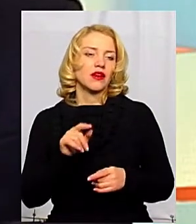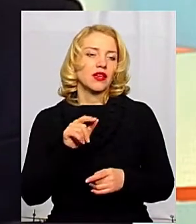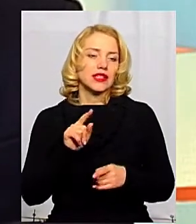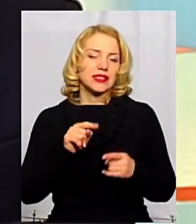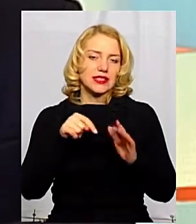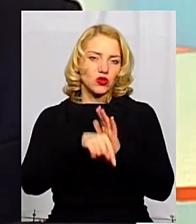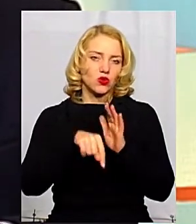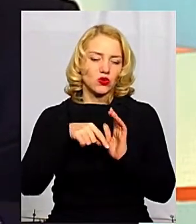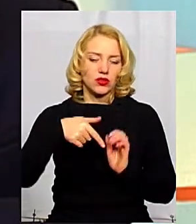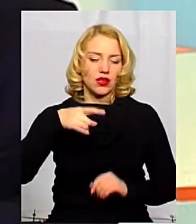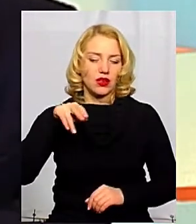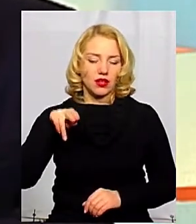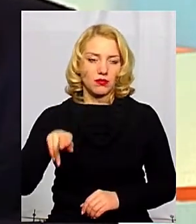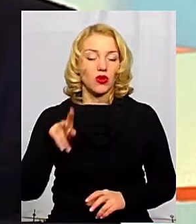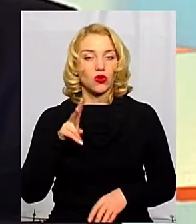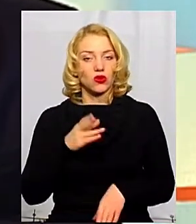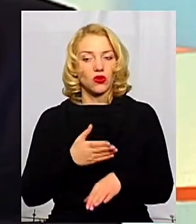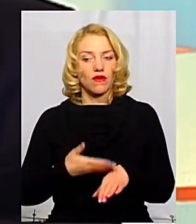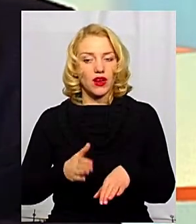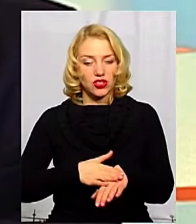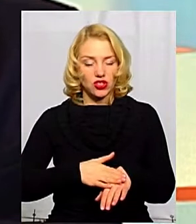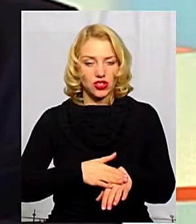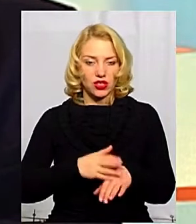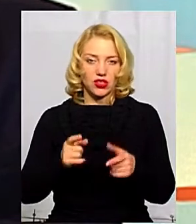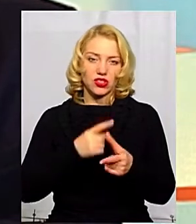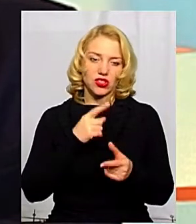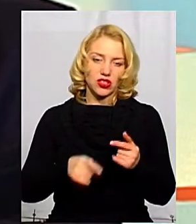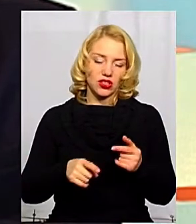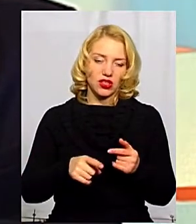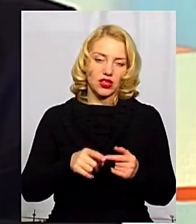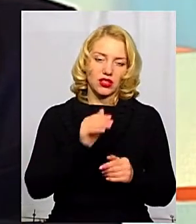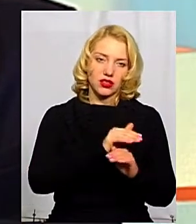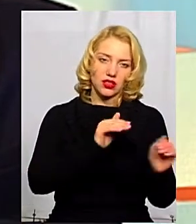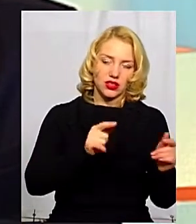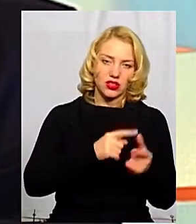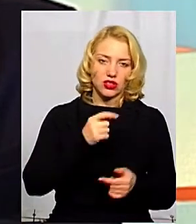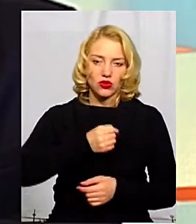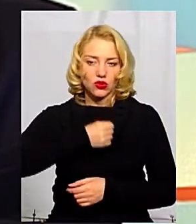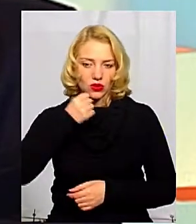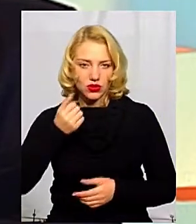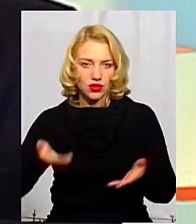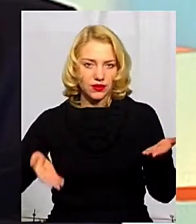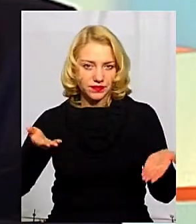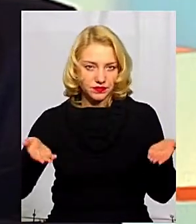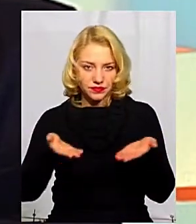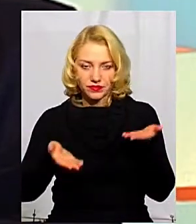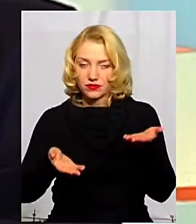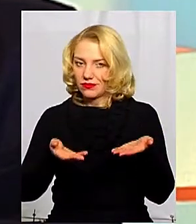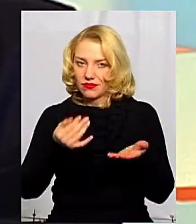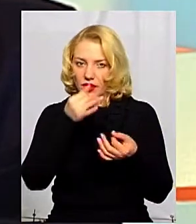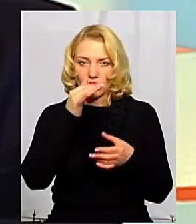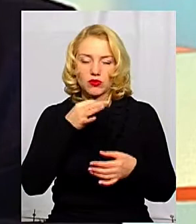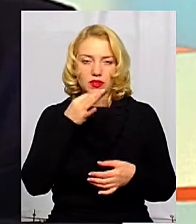Хто хворіє важче, дорослі чи діти, сказати важко. В принципі, діти хворіють по-різному